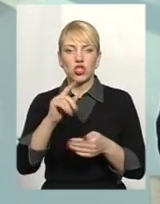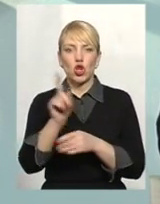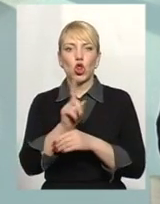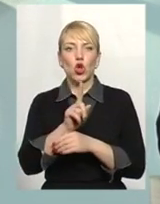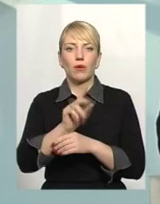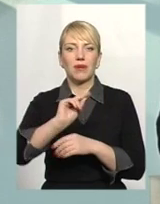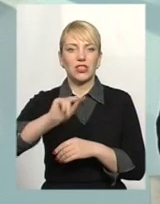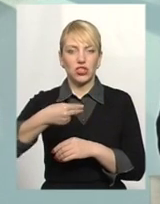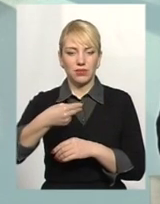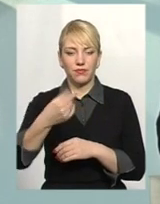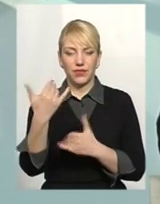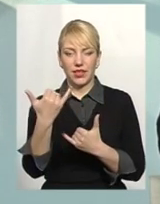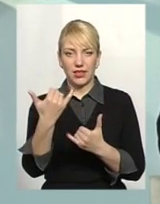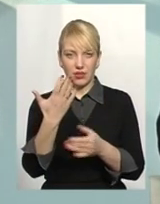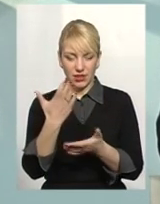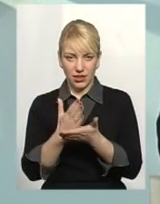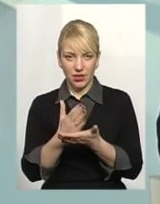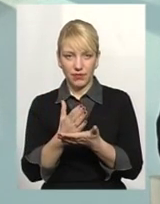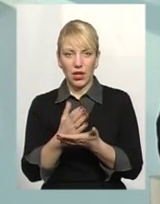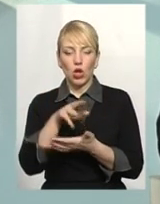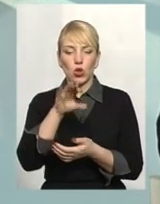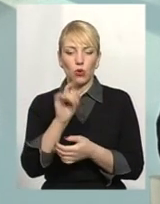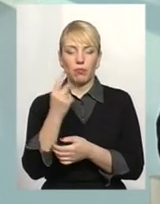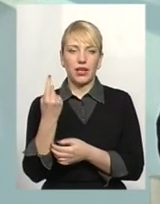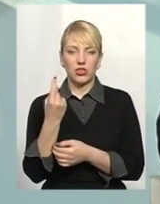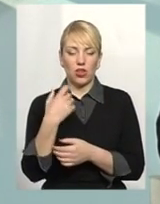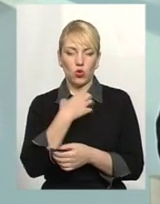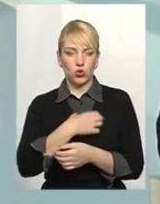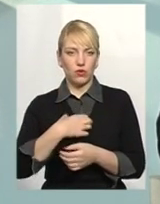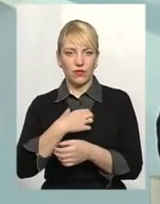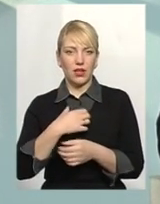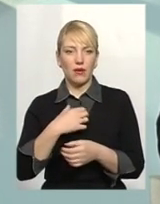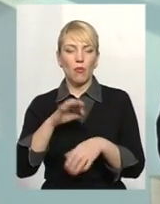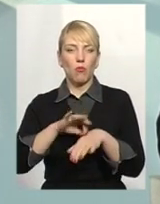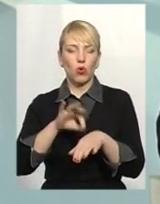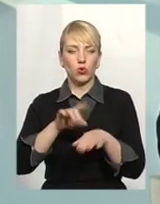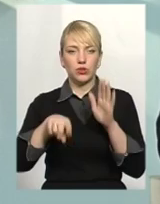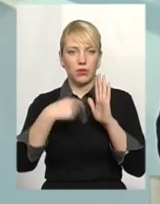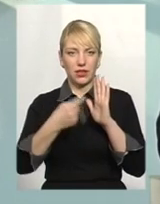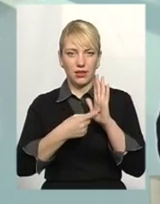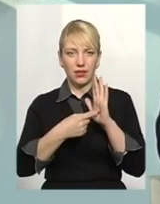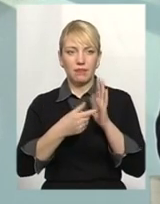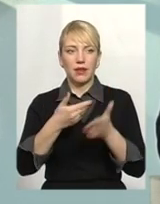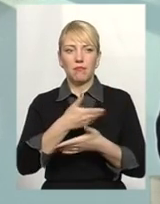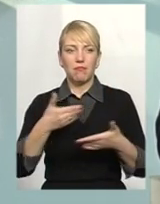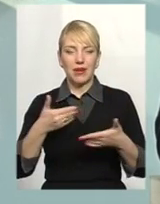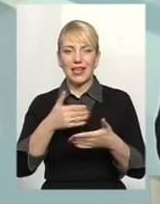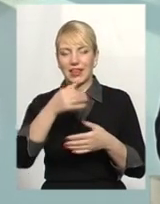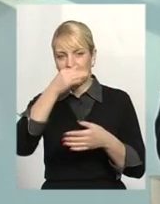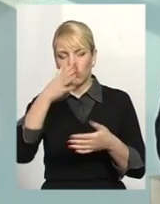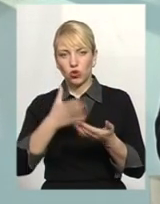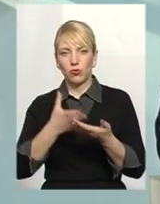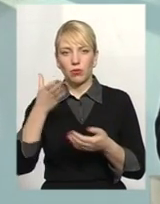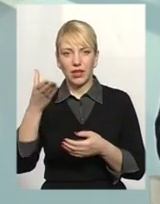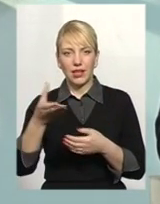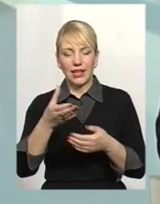діюча на сьогоднішній день, перше, основне, болюче питання, ми не доплатимо податки.